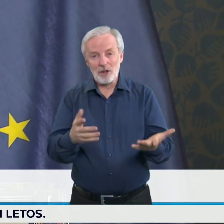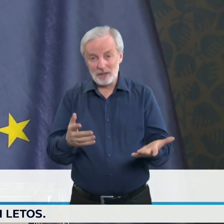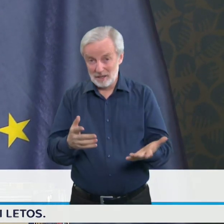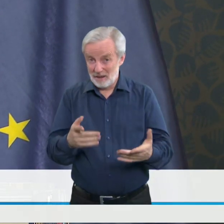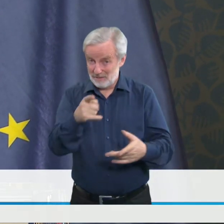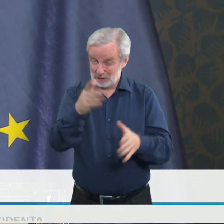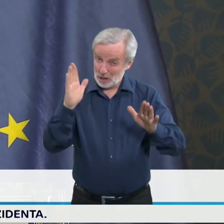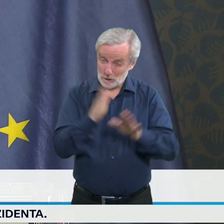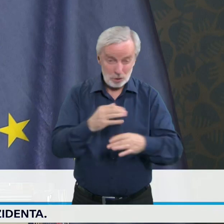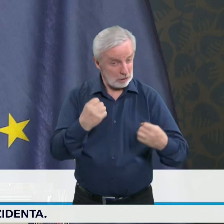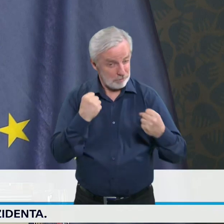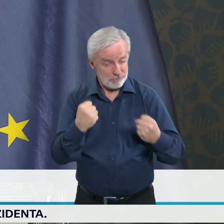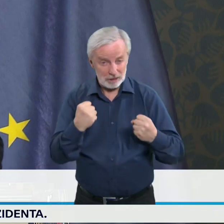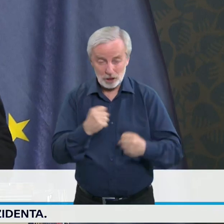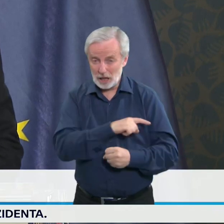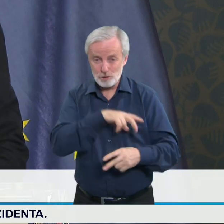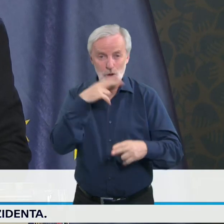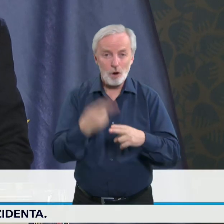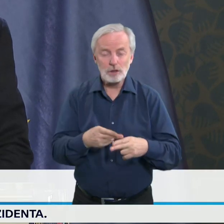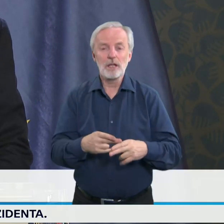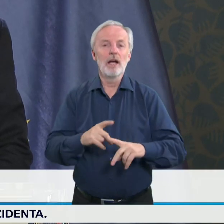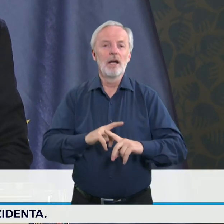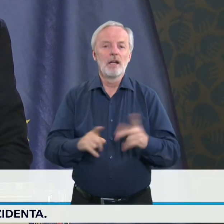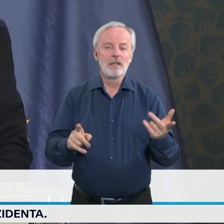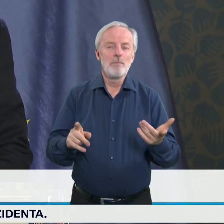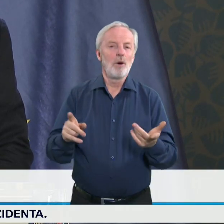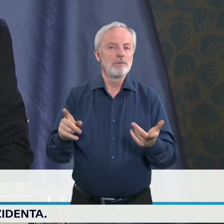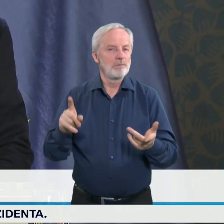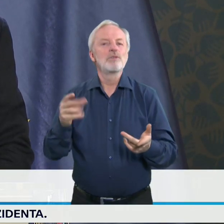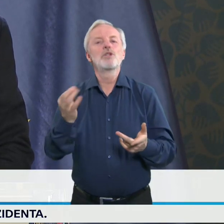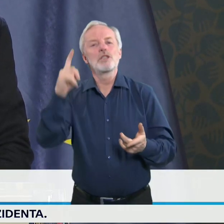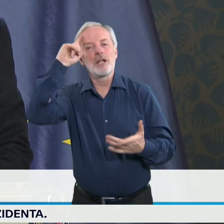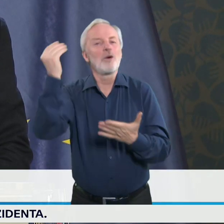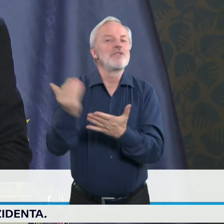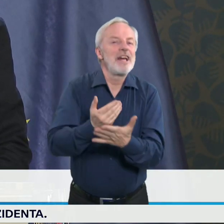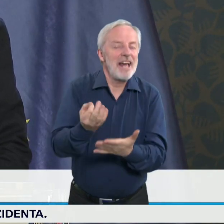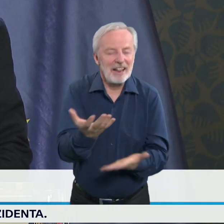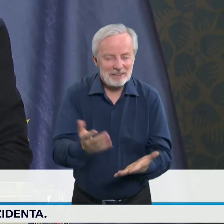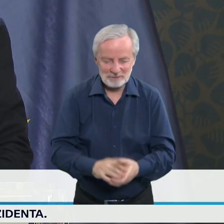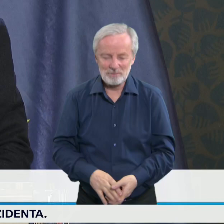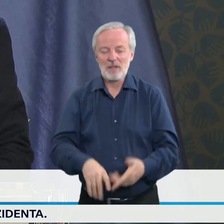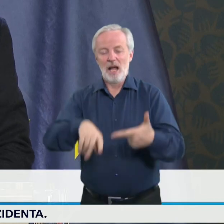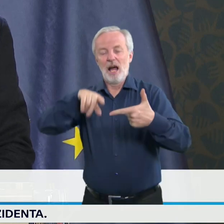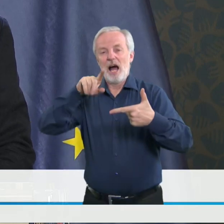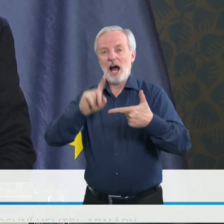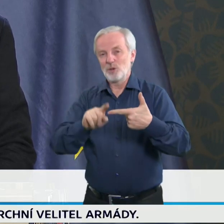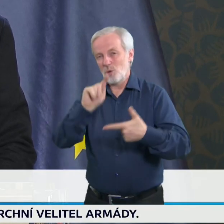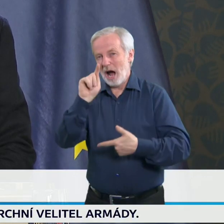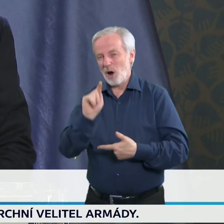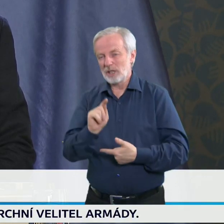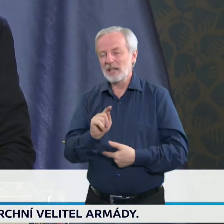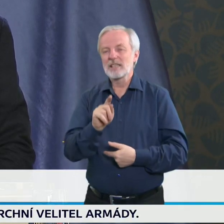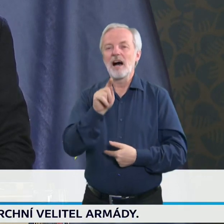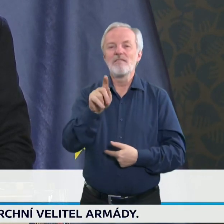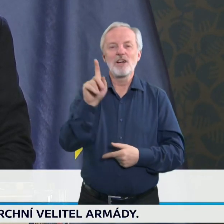konce, ať jsou spekulace jakékoliv, nebo jestli se k vám něco doneslo, to je prosím jeden dotaz. A druhý dotaz, jak vy vidíte to, že pan Primula